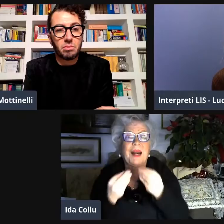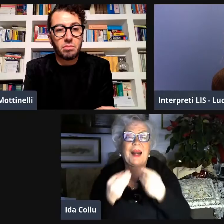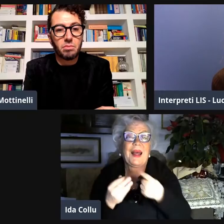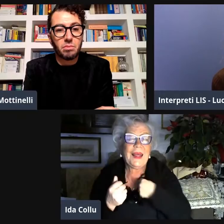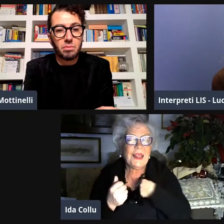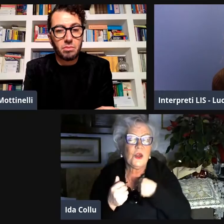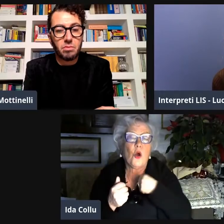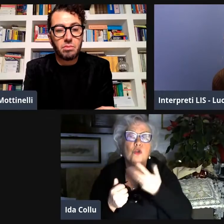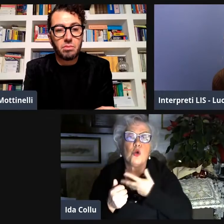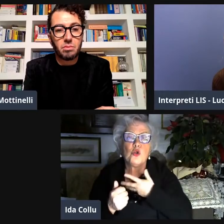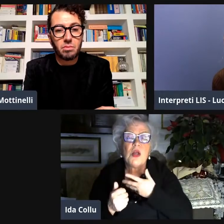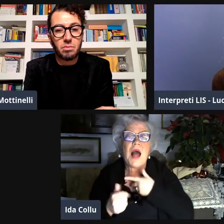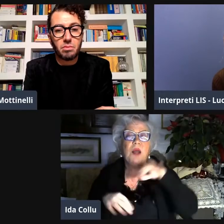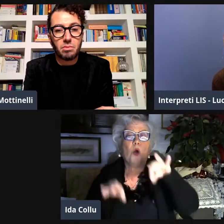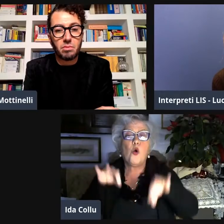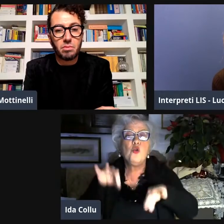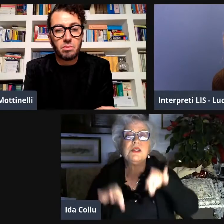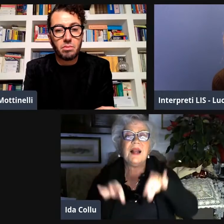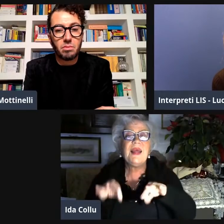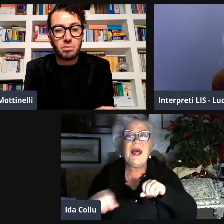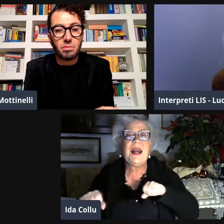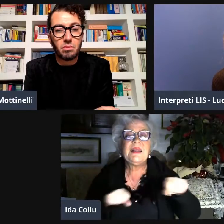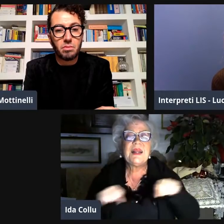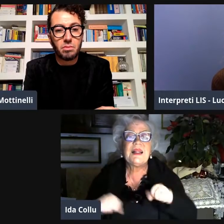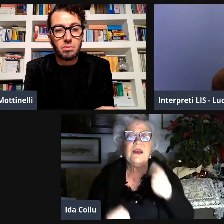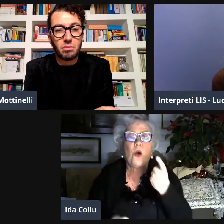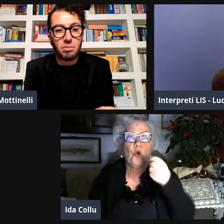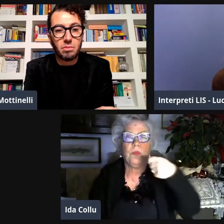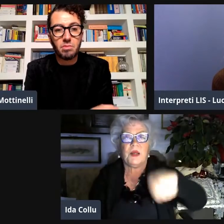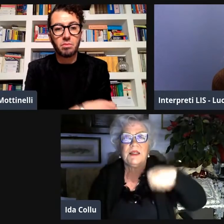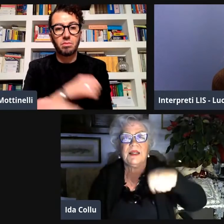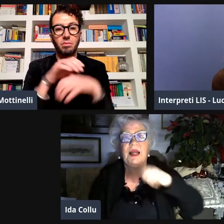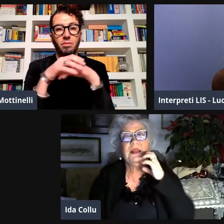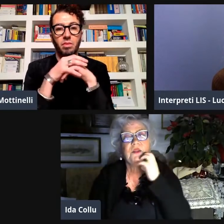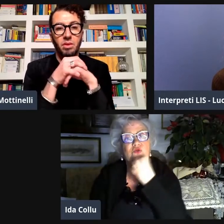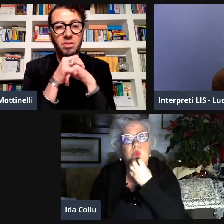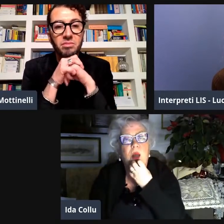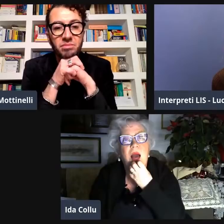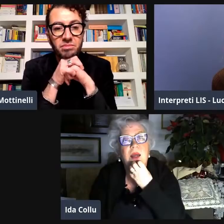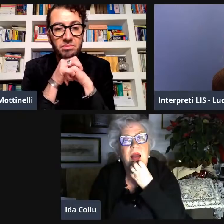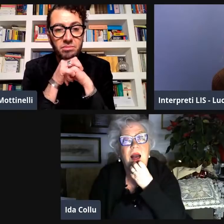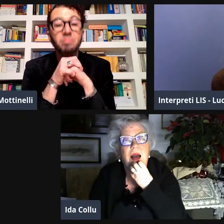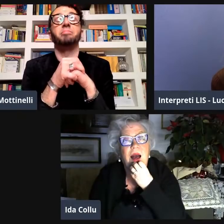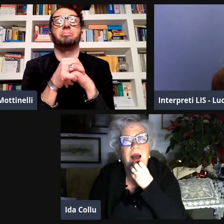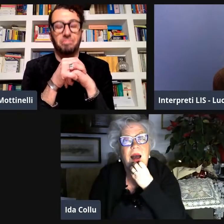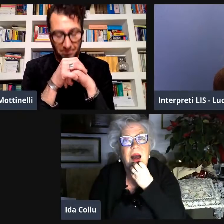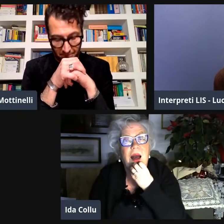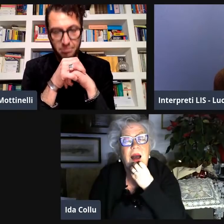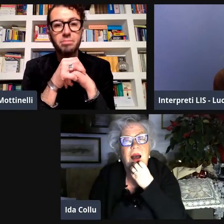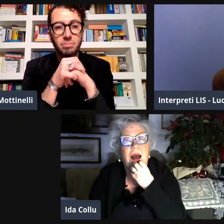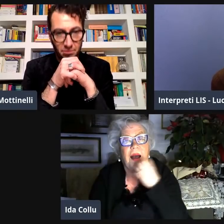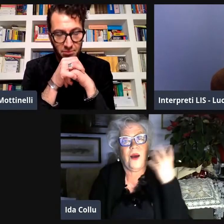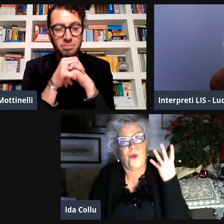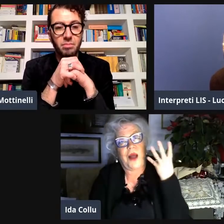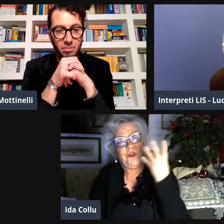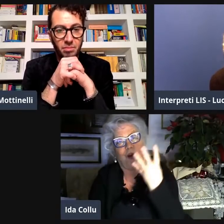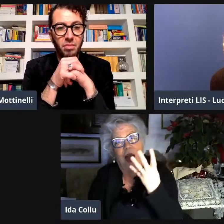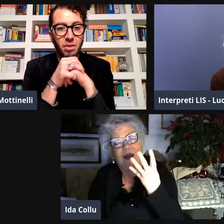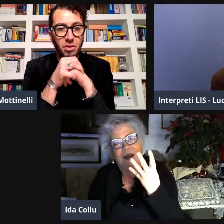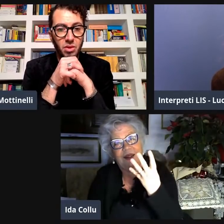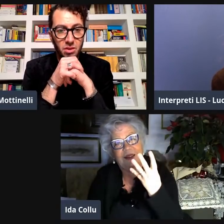io sapevo della storia perché ero già stata prima era presidente